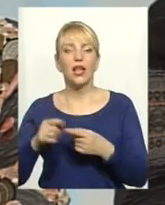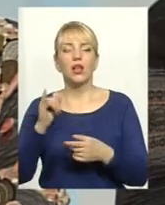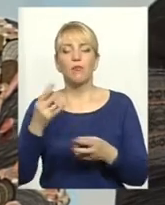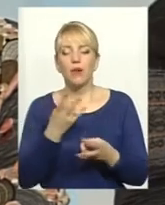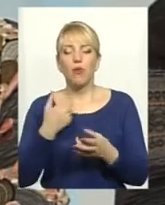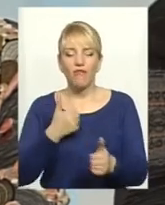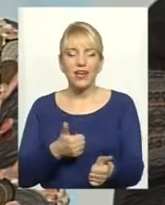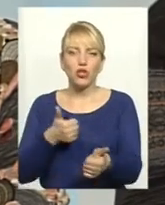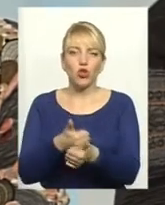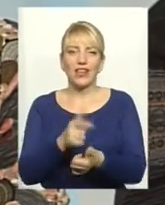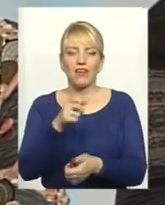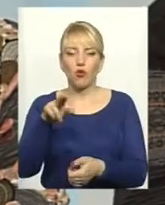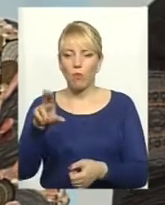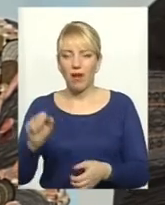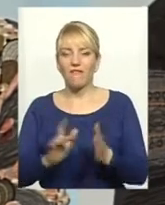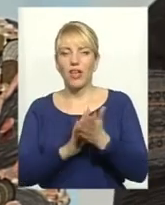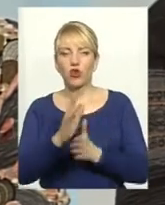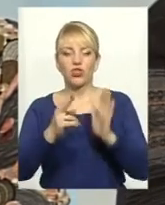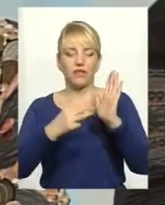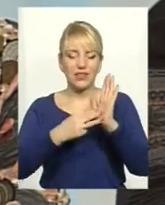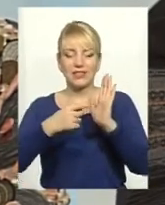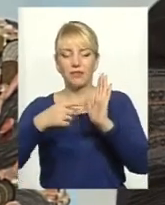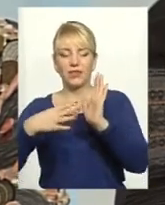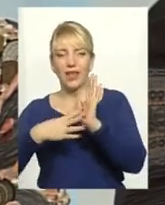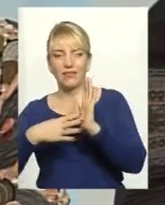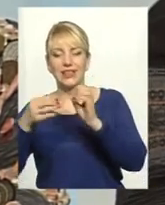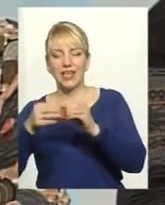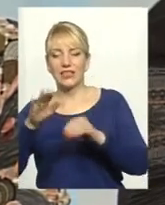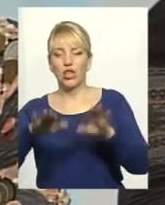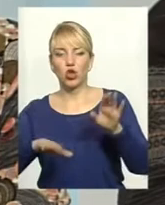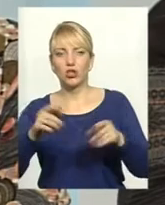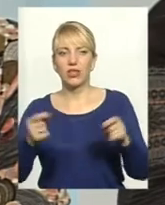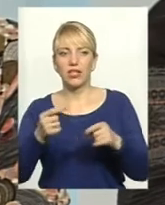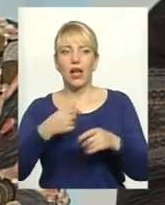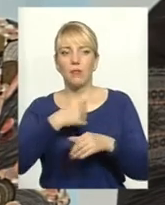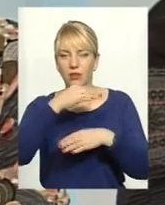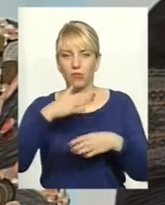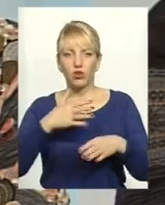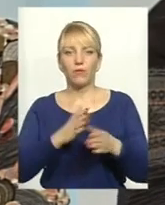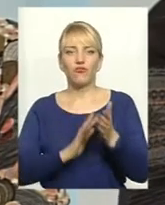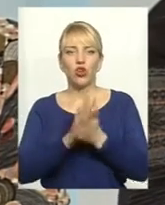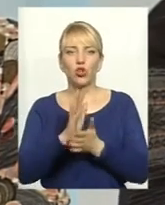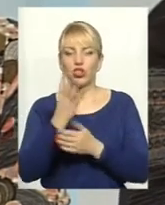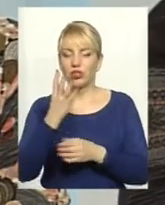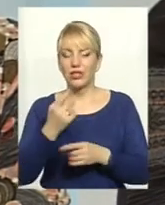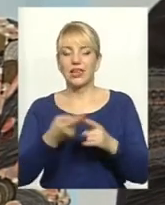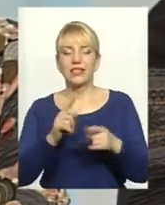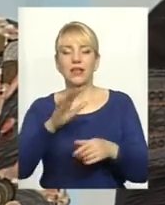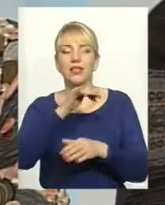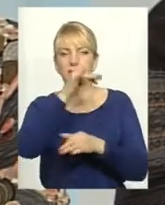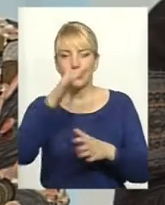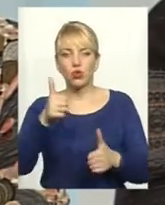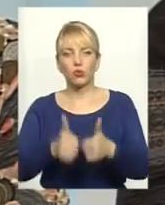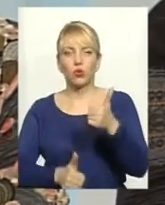Тому що Європа вирощує 8, 9, 10 тонн зерна, ми не можемо вирощувати 4, ми будемо не конкурентно спроможні, а